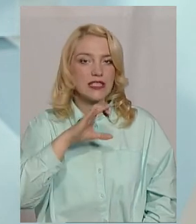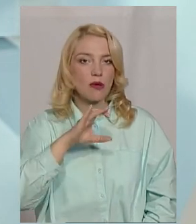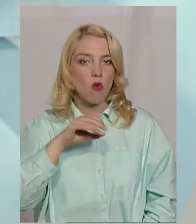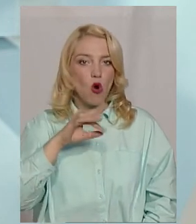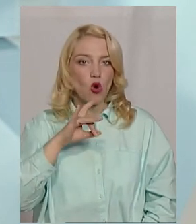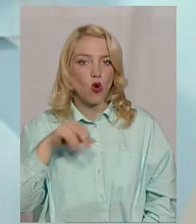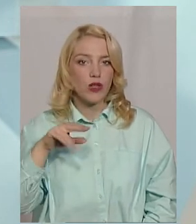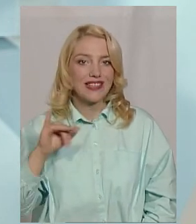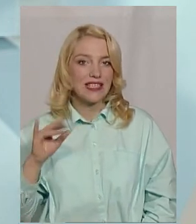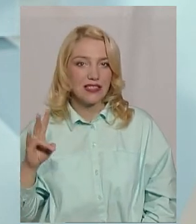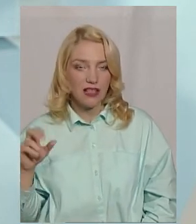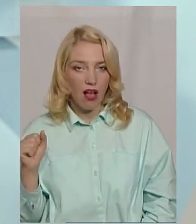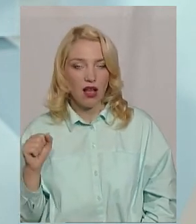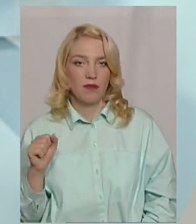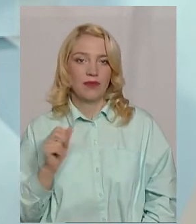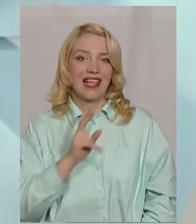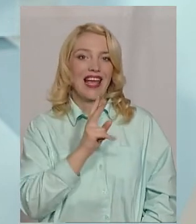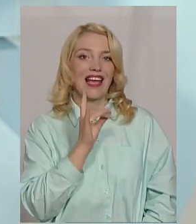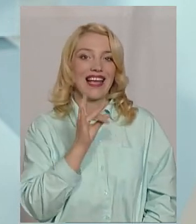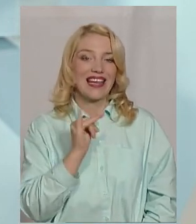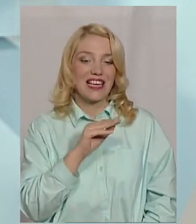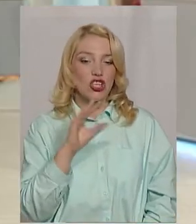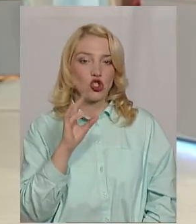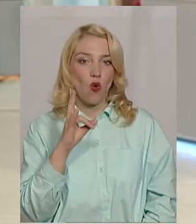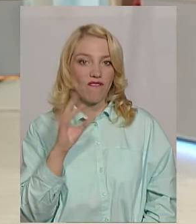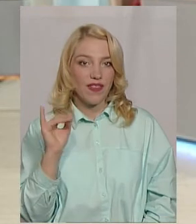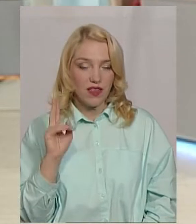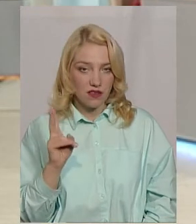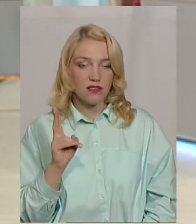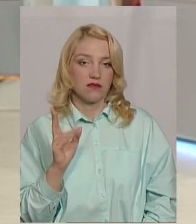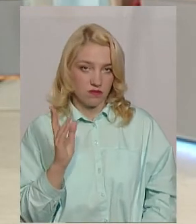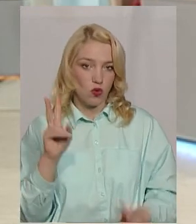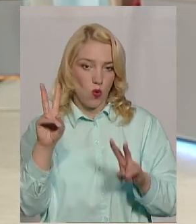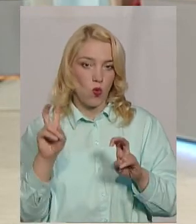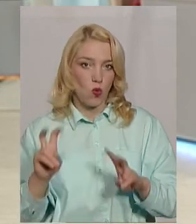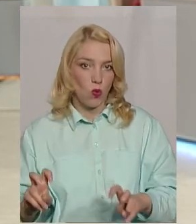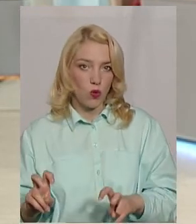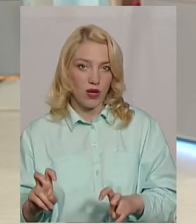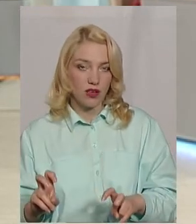крижовник навіть. Ну, є культури.